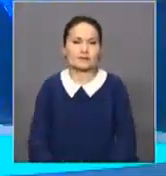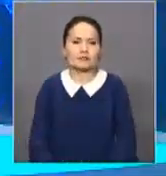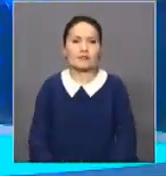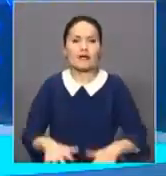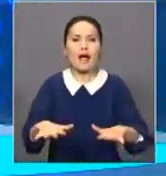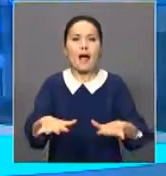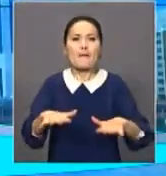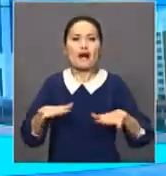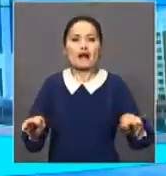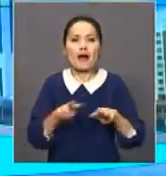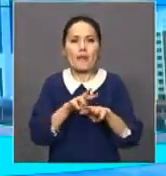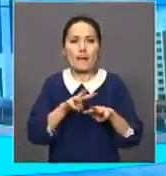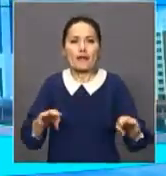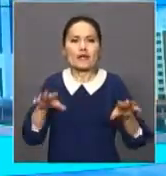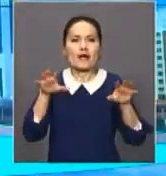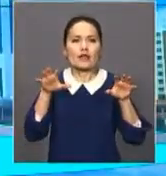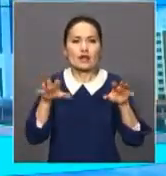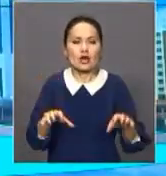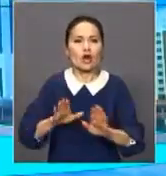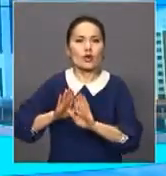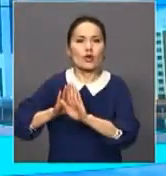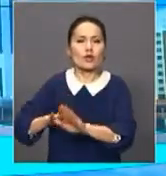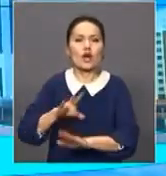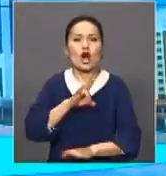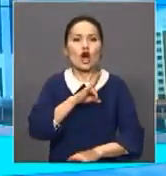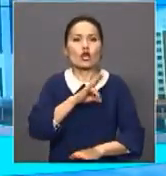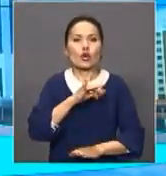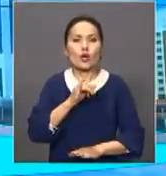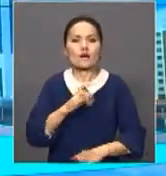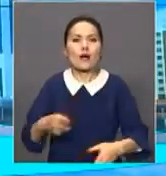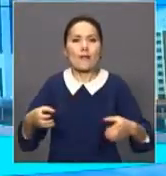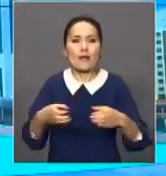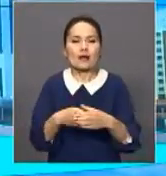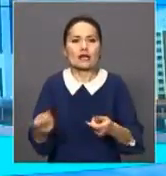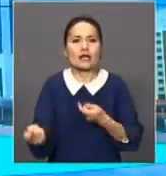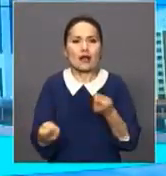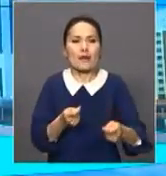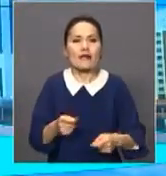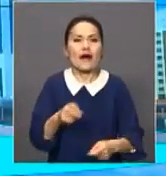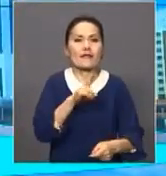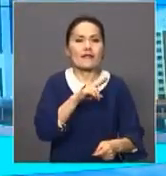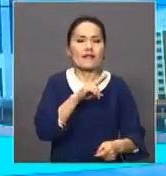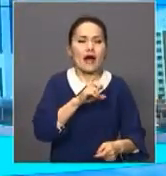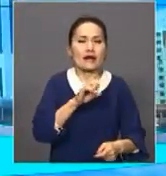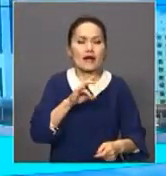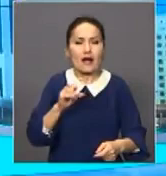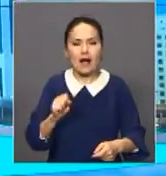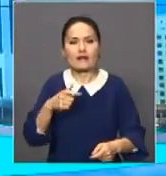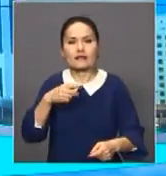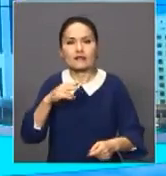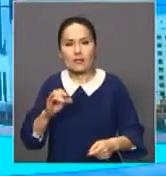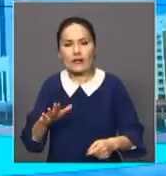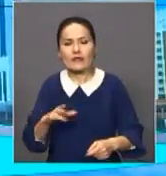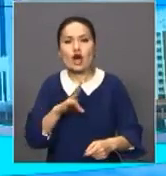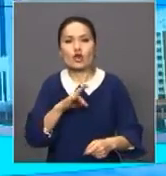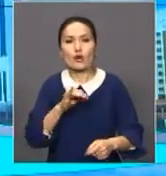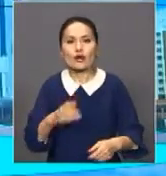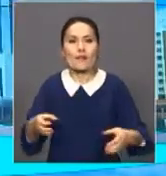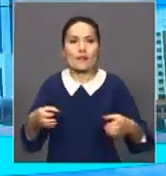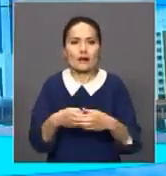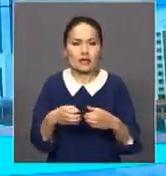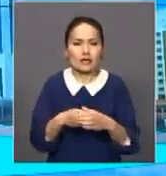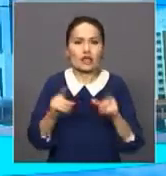Парлаймп мәжілісі тұрағасының ұрынбастары Нұротан партиясы фракциясының жетекшісі Дарига Назарбаеваның башылығымен Нұротан партиясы